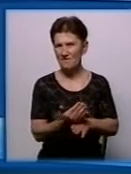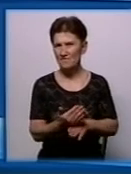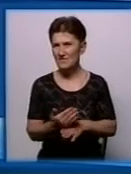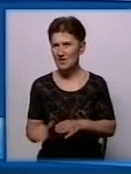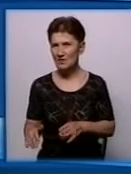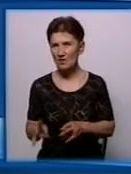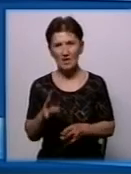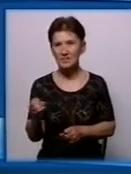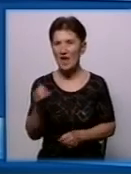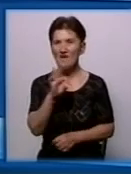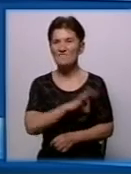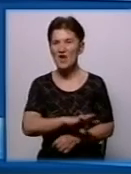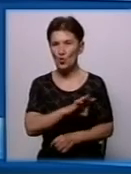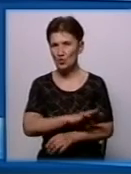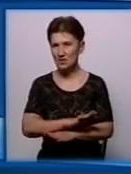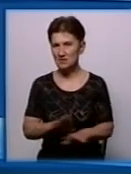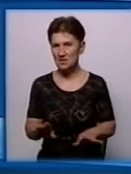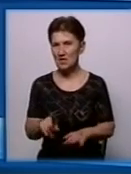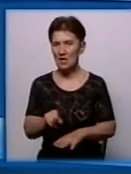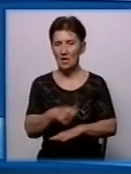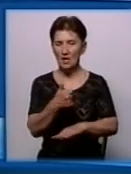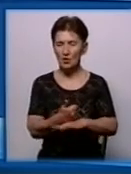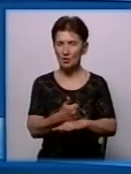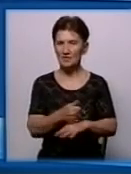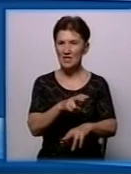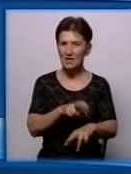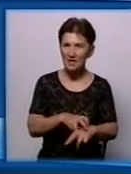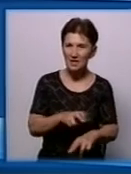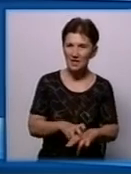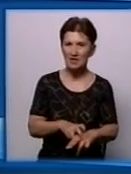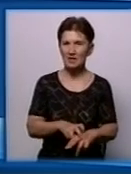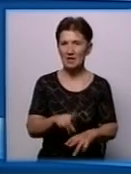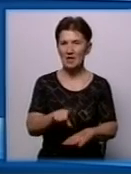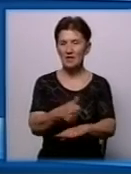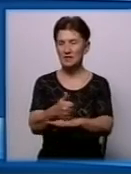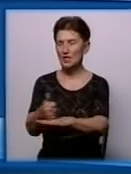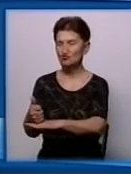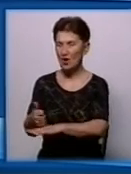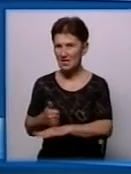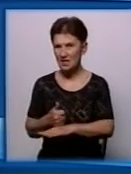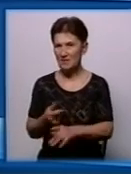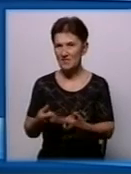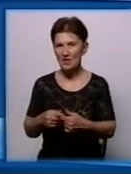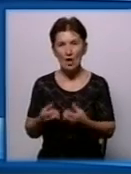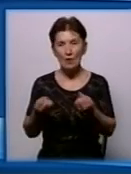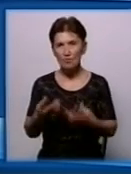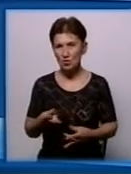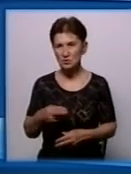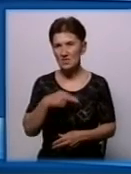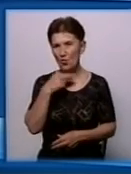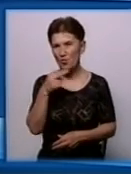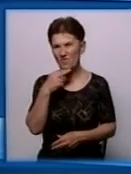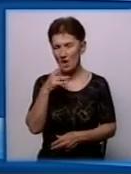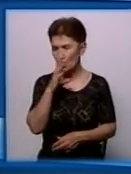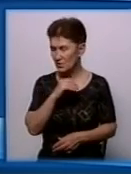але їх не використали. Тобто, головні лікарі, лікарень районних, начальники відділів охорони здоров'я просто не звертали на це увагу. Як ви кажете,